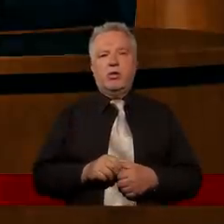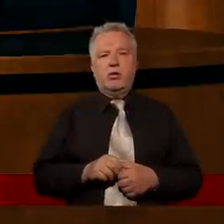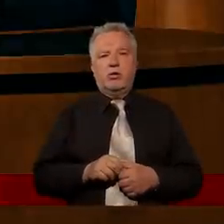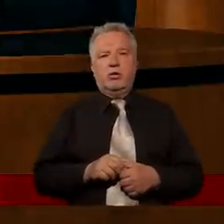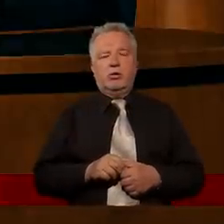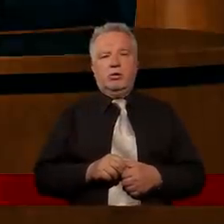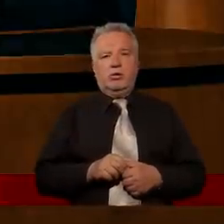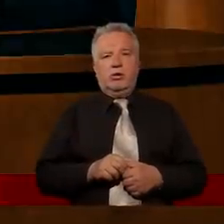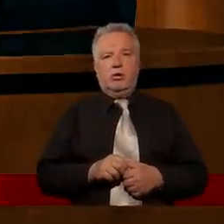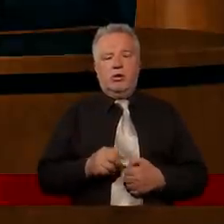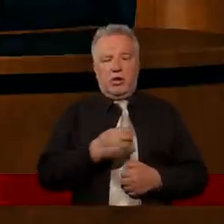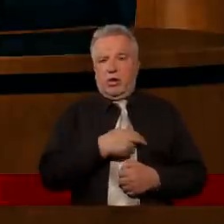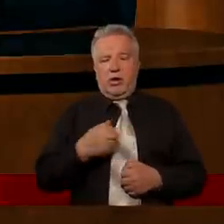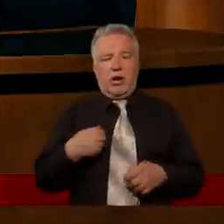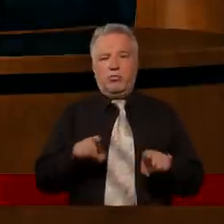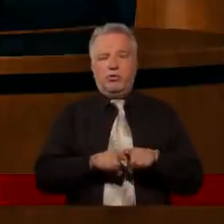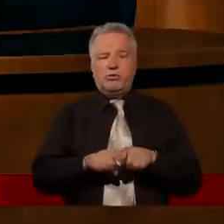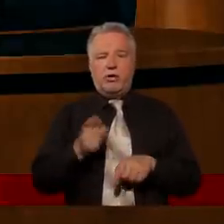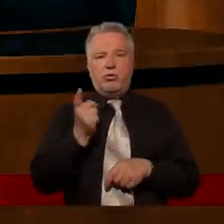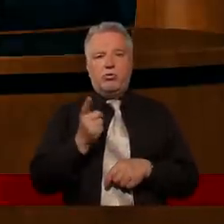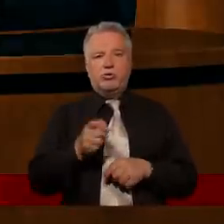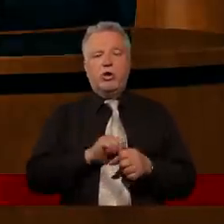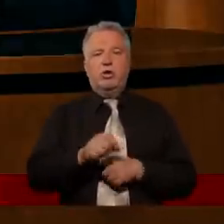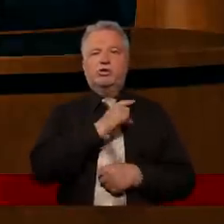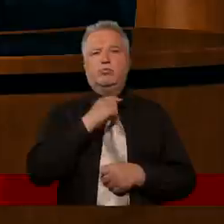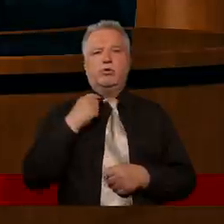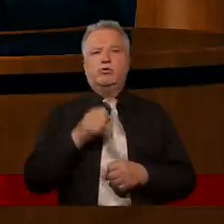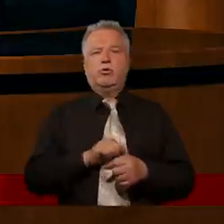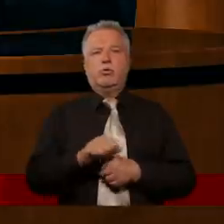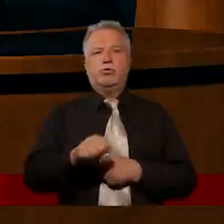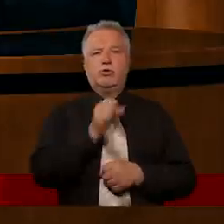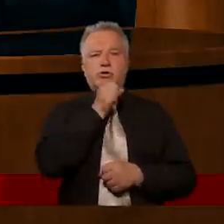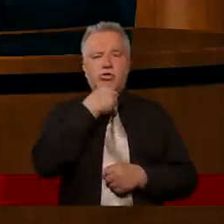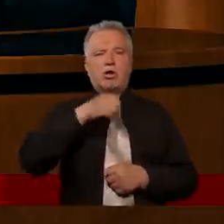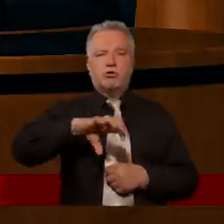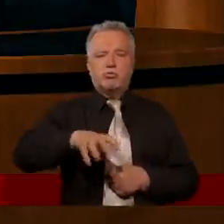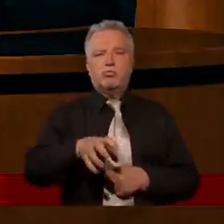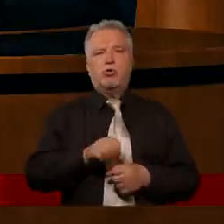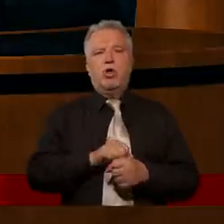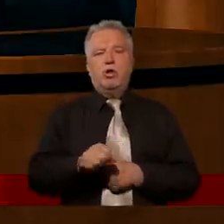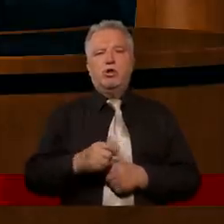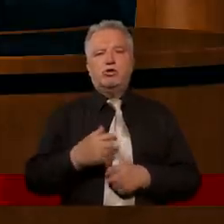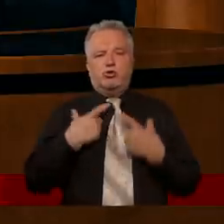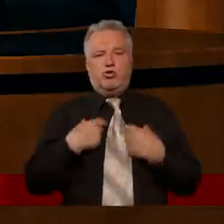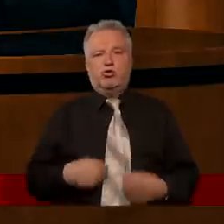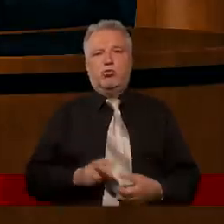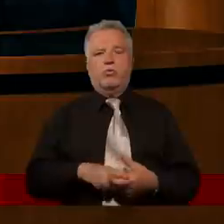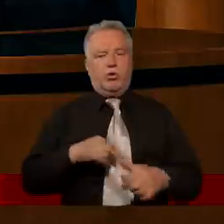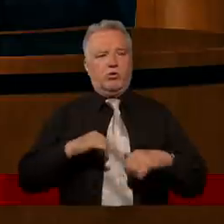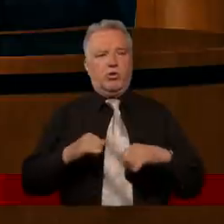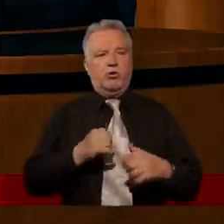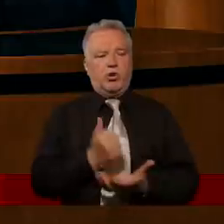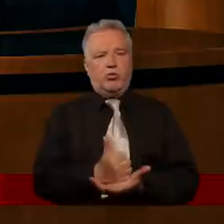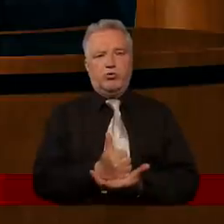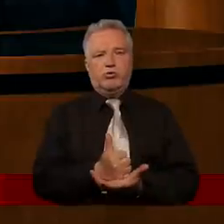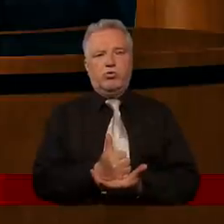mówi, to wam tak samo grozi. To samo niebezpieczeństwo istniecie. Jesteś pastorem, jesteś starczym zboru, jesteś osobą na stanowisku i